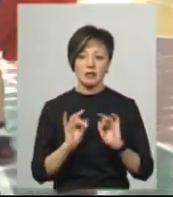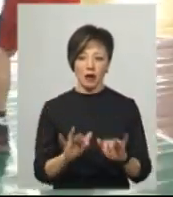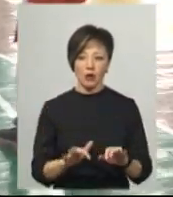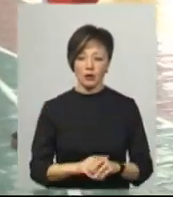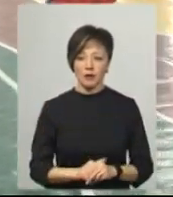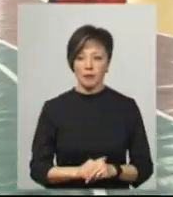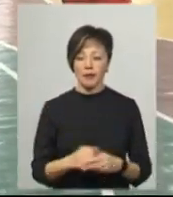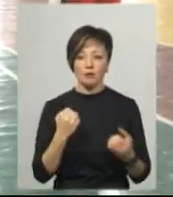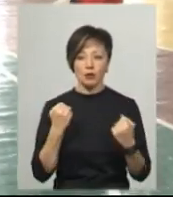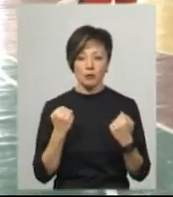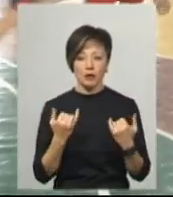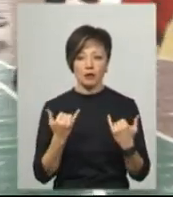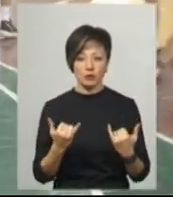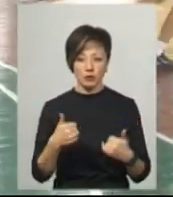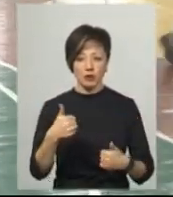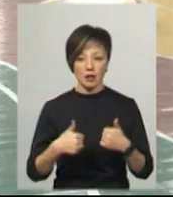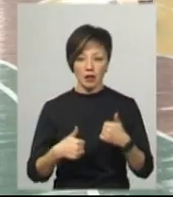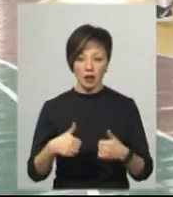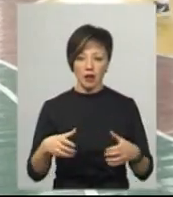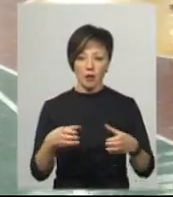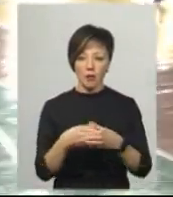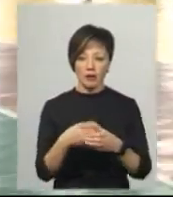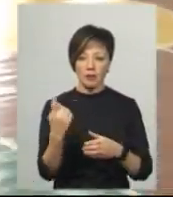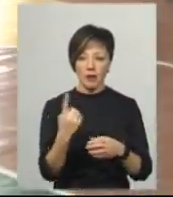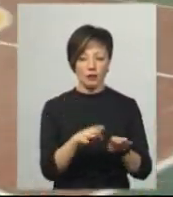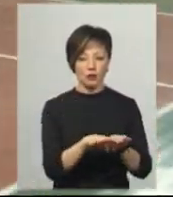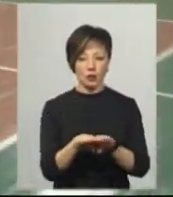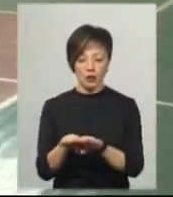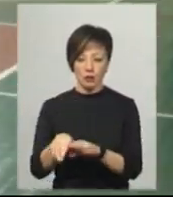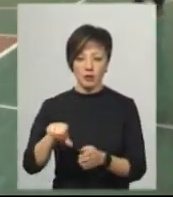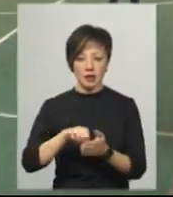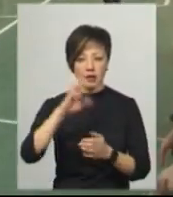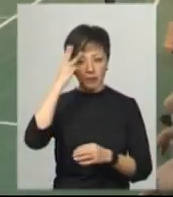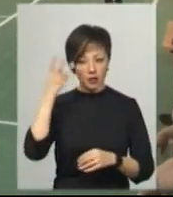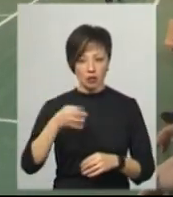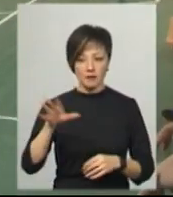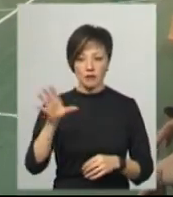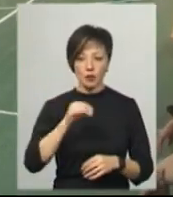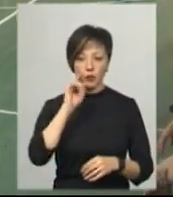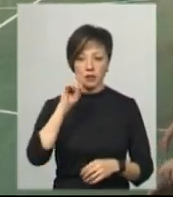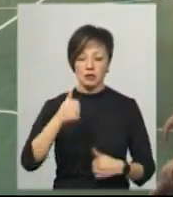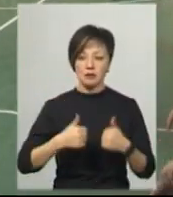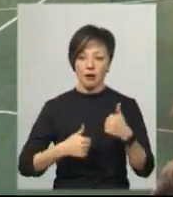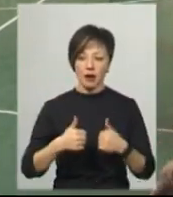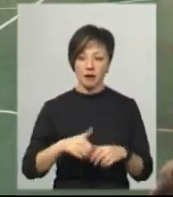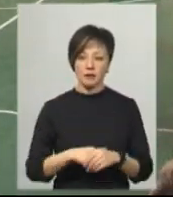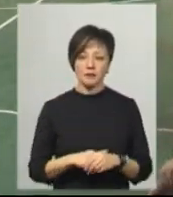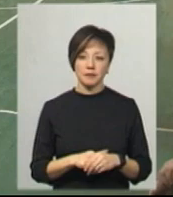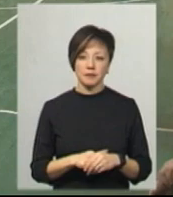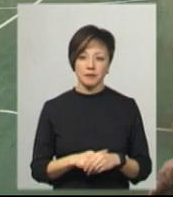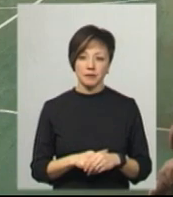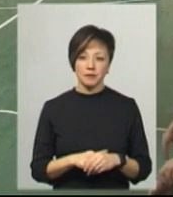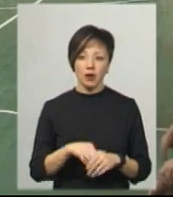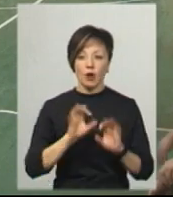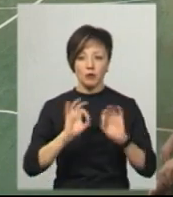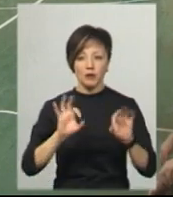Спортсмени, котрі сьогодні змагаються, грають у команді першої ліги, яка представляє Хмельниччин на всеукраїнських змаганнях. Насправдає головний суддя турніру